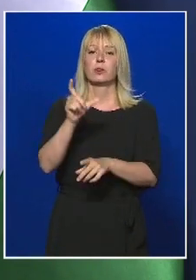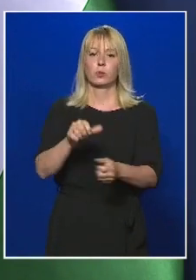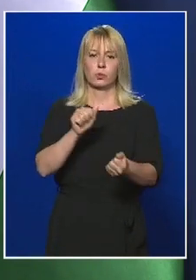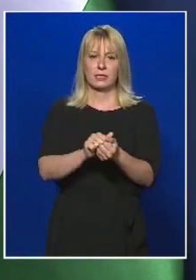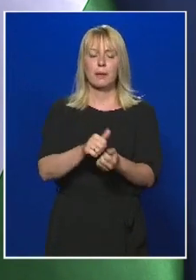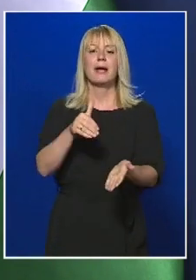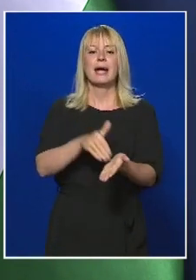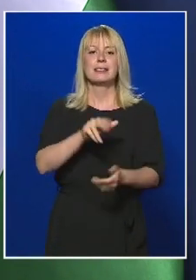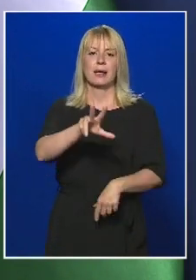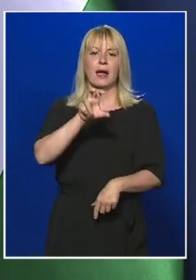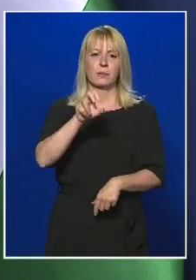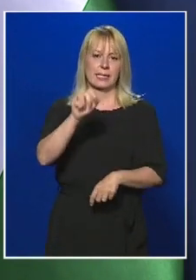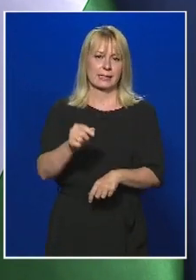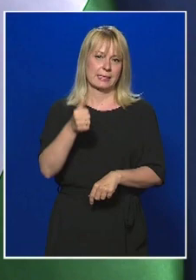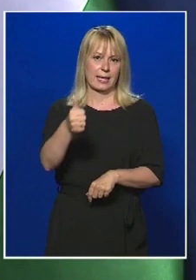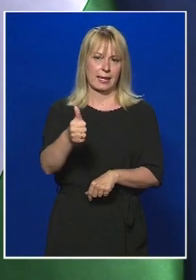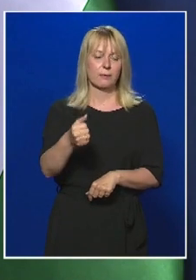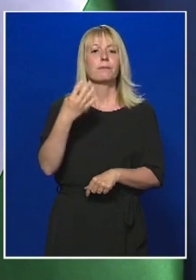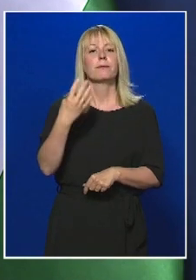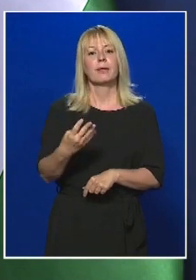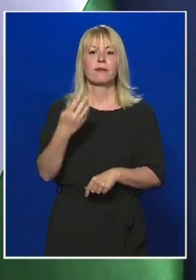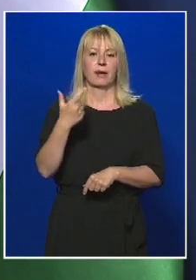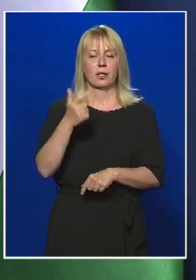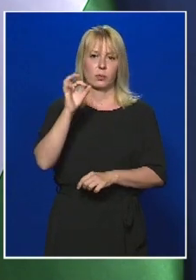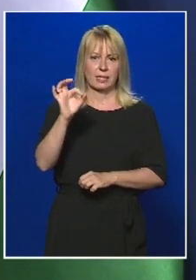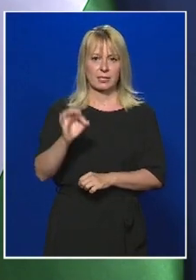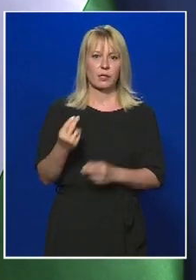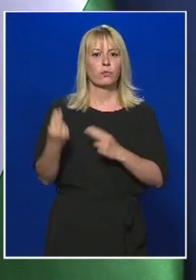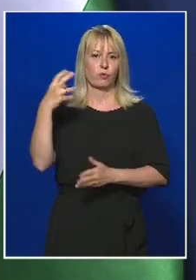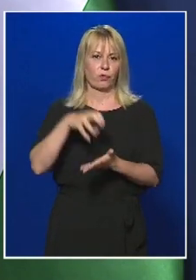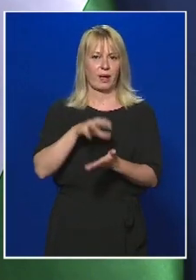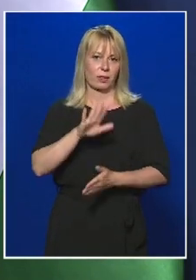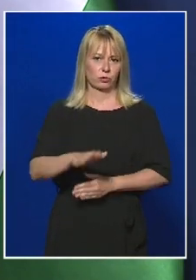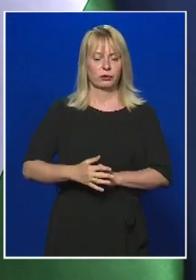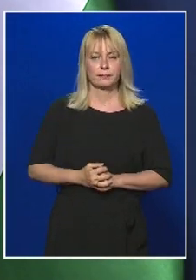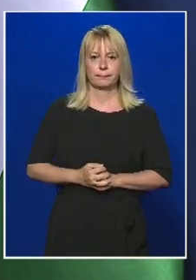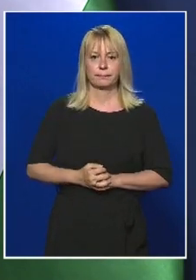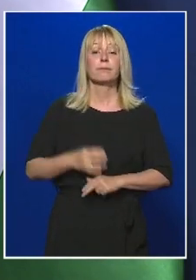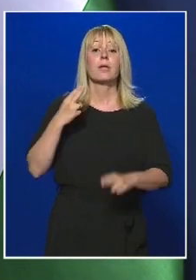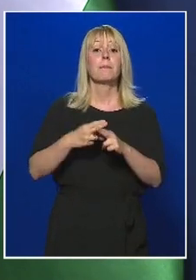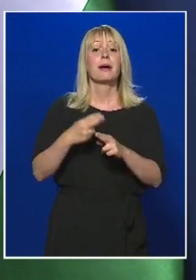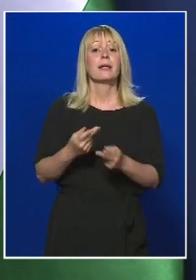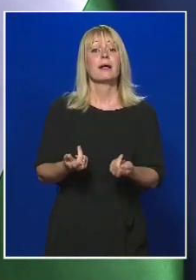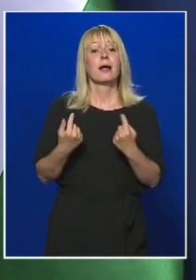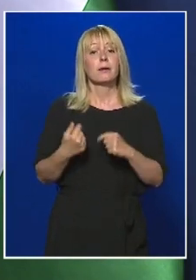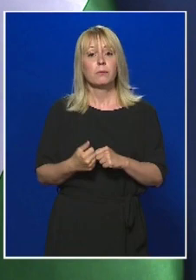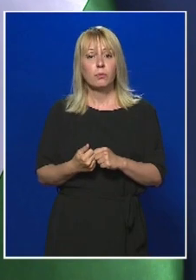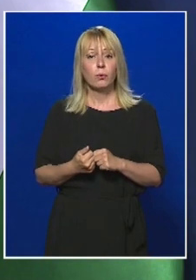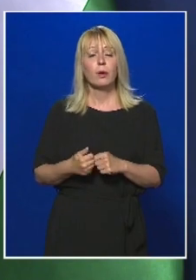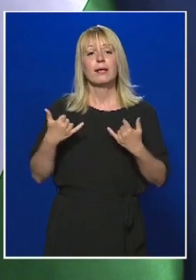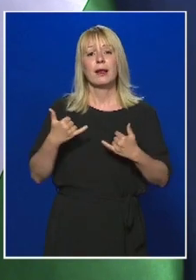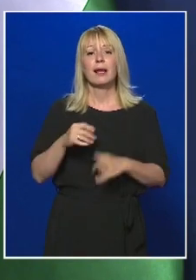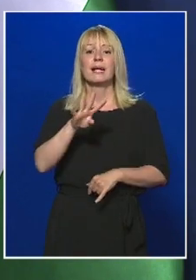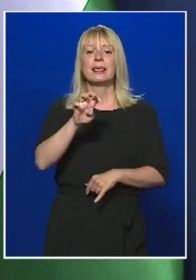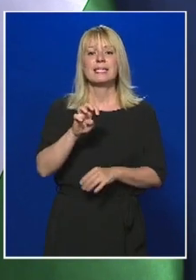1311, 42 százalékuk fővárosi. A betegek közül jelenleg 404